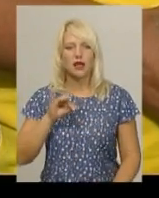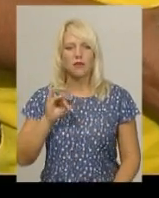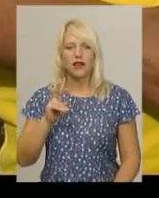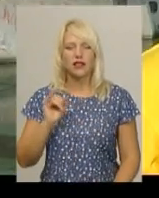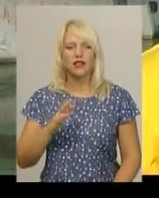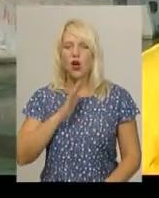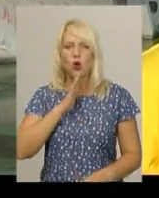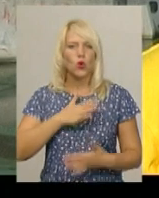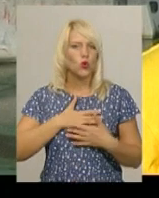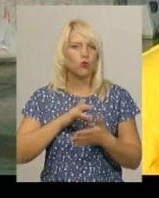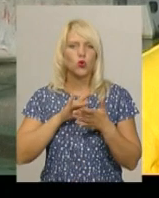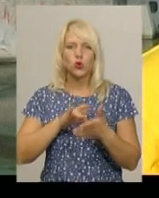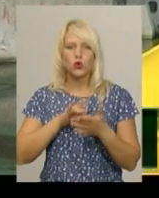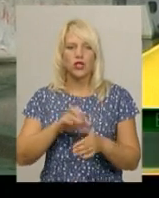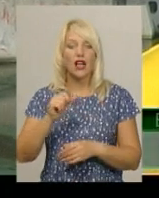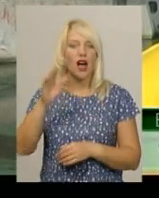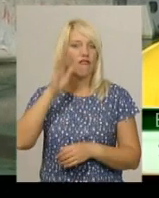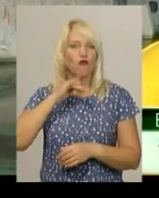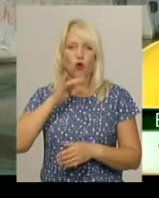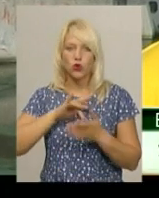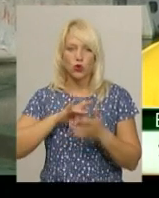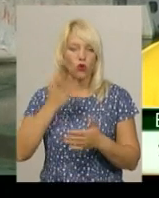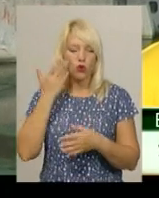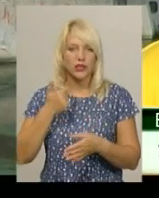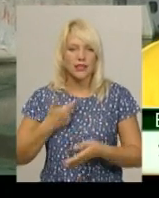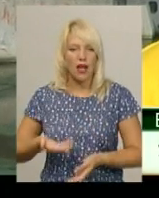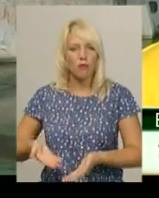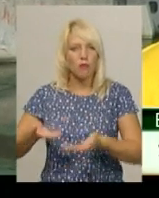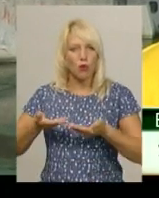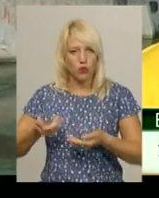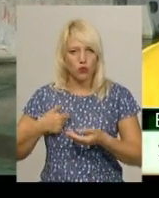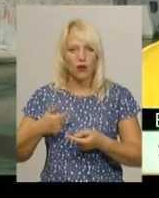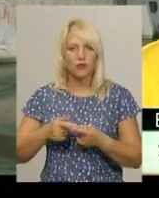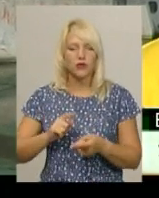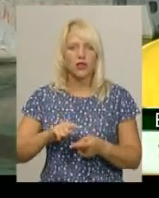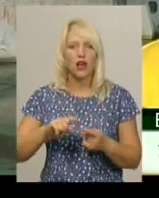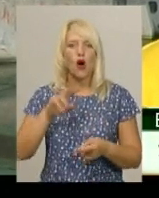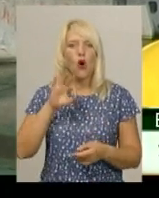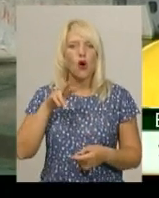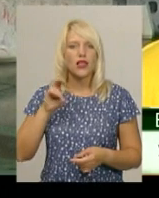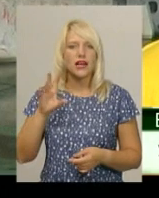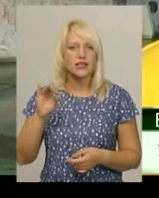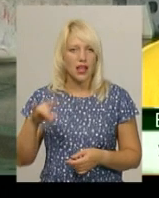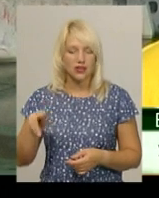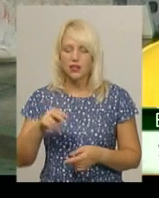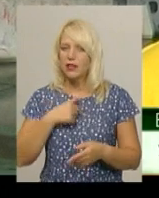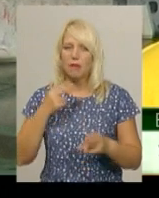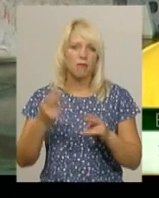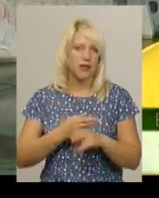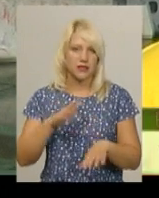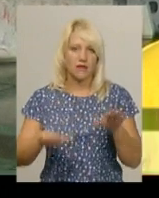туризм, а водний тут, якщо, коли запропонував мені Олександр, я без вагань